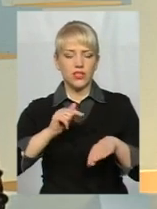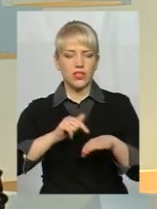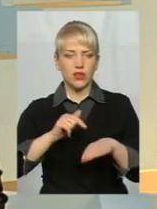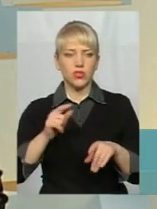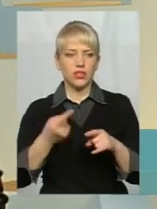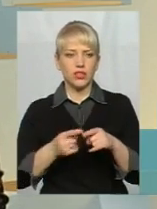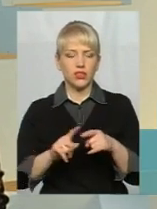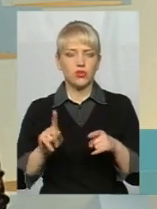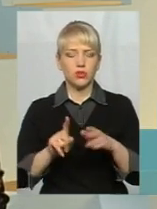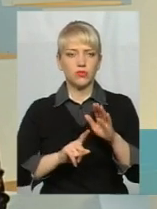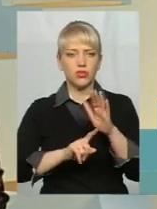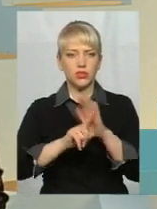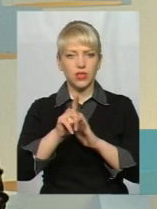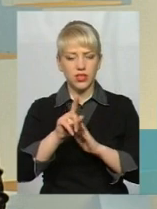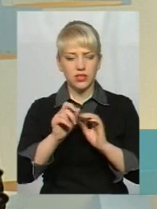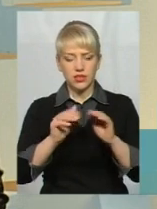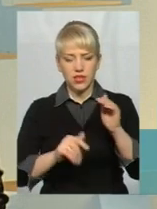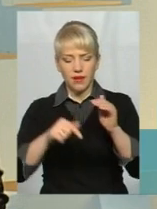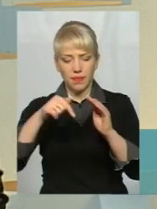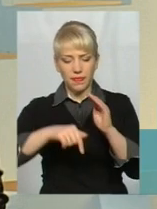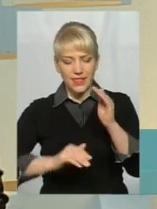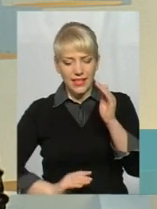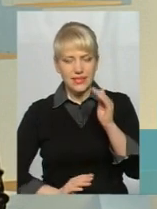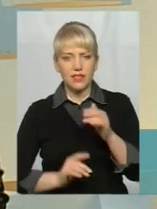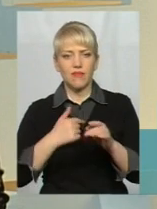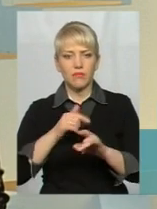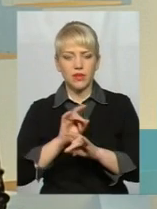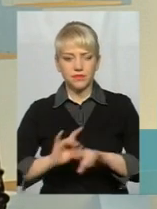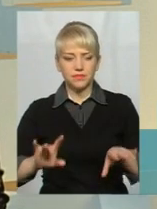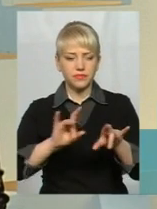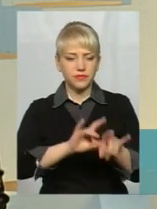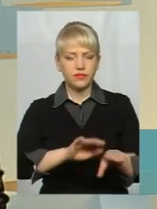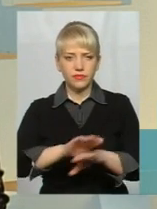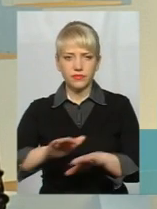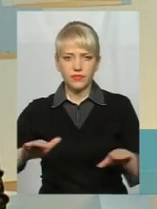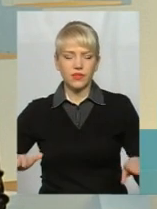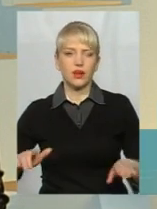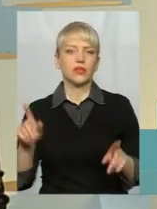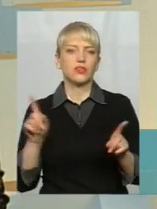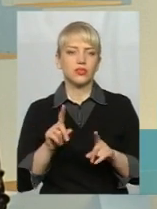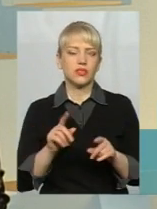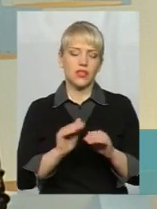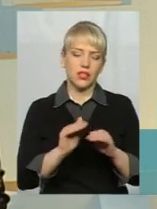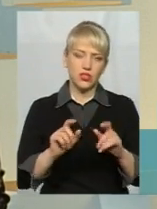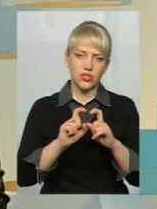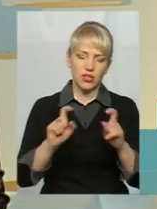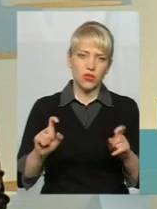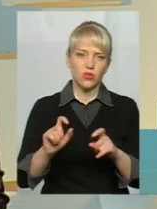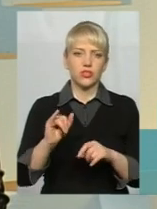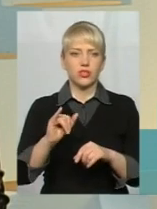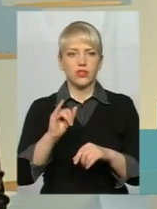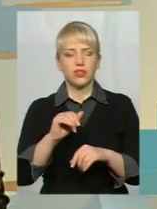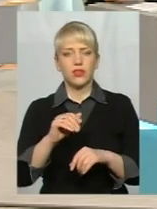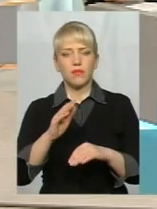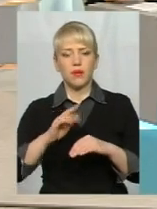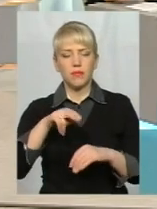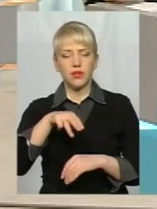починаючи з самих низів, ми проводимо профілактичні бесіди з дітьми. Що в дитячих садочках, що в дошкільних, що в